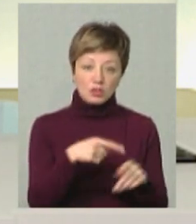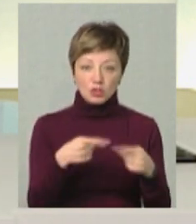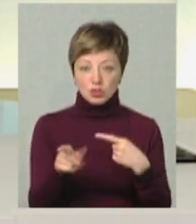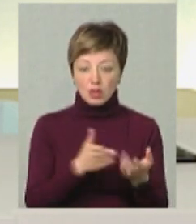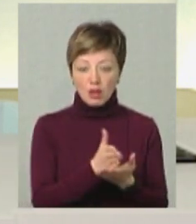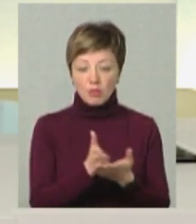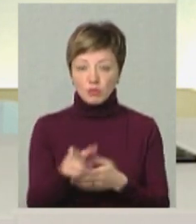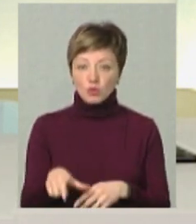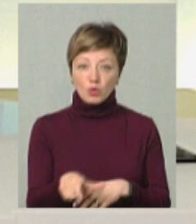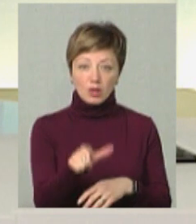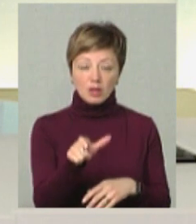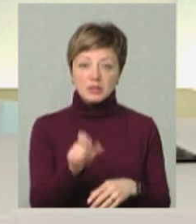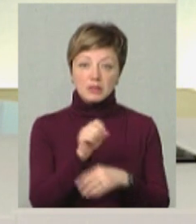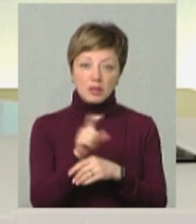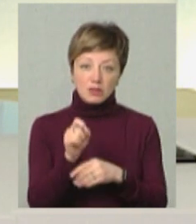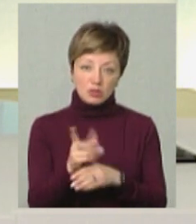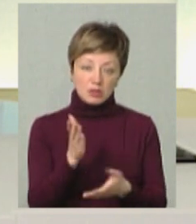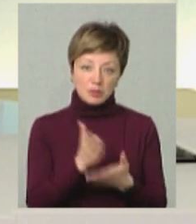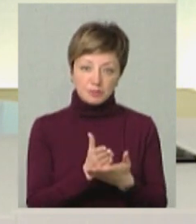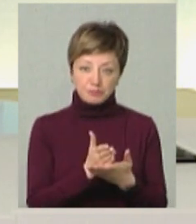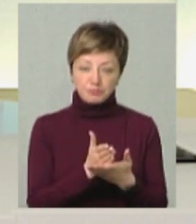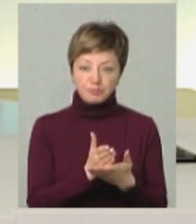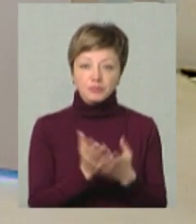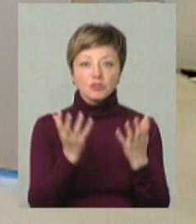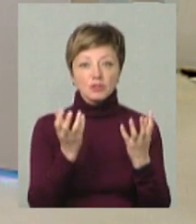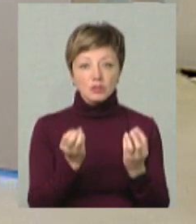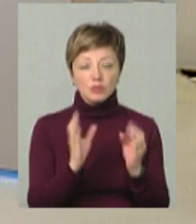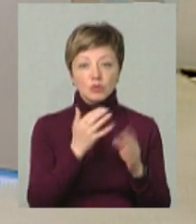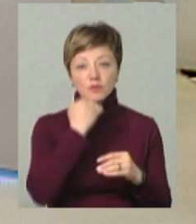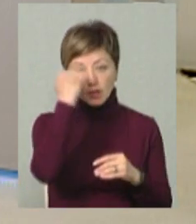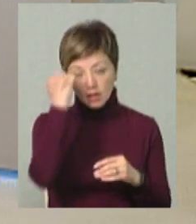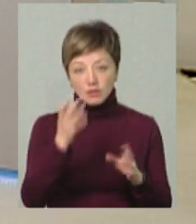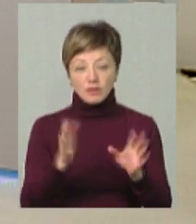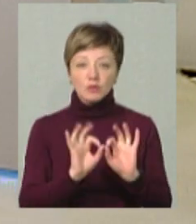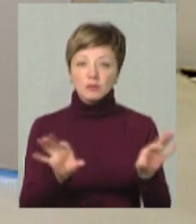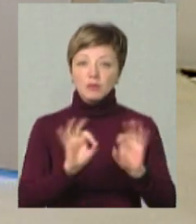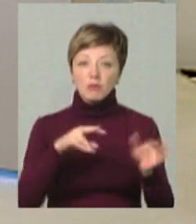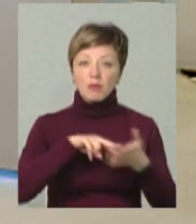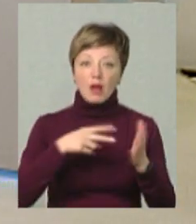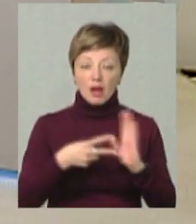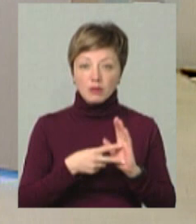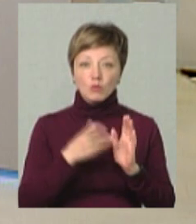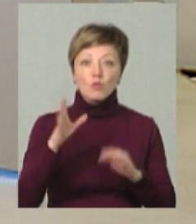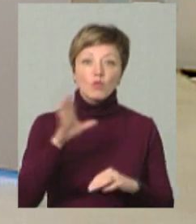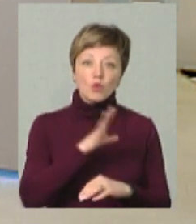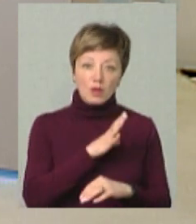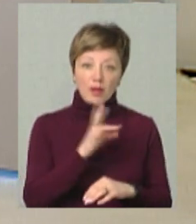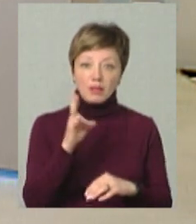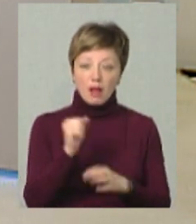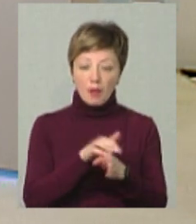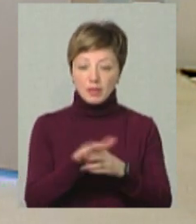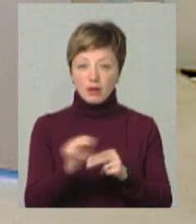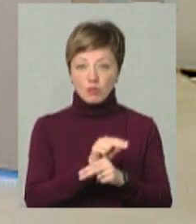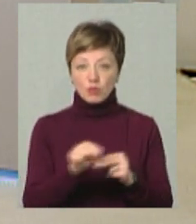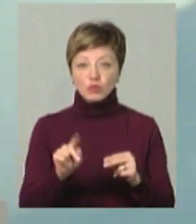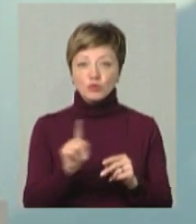напрямках доріг, виконуємо ті задачі, які поставлені. Ще, буду вдячна, якщо ви все ж таки поділитеся з планами, які були на капітальний